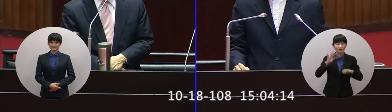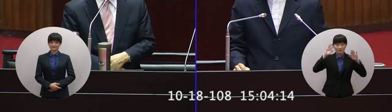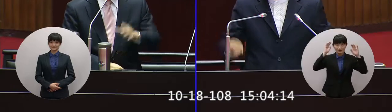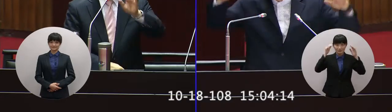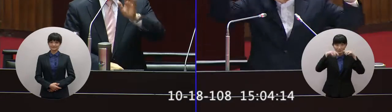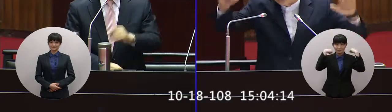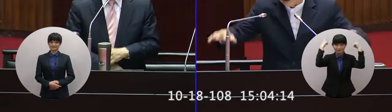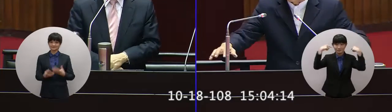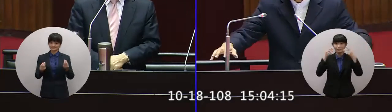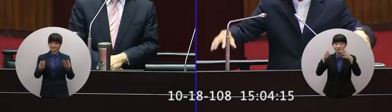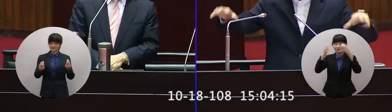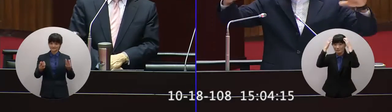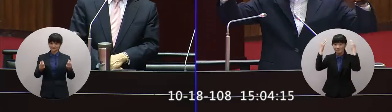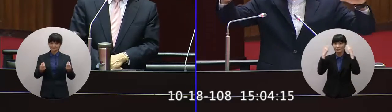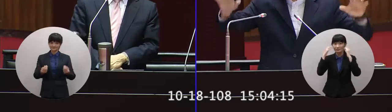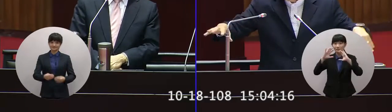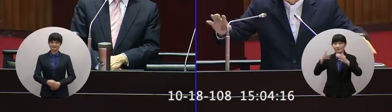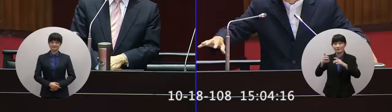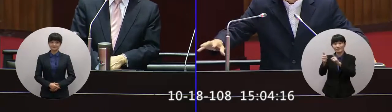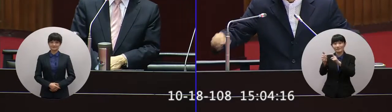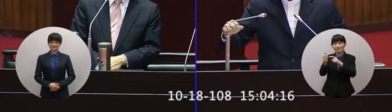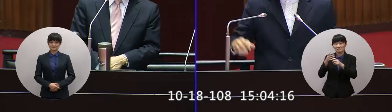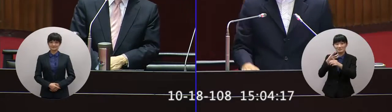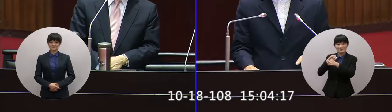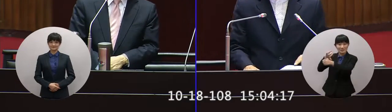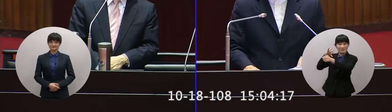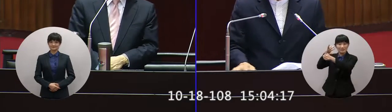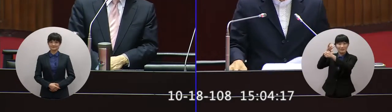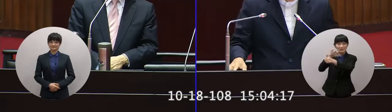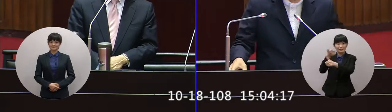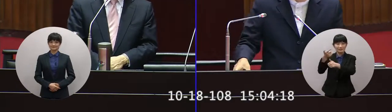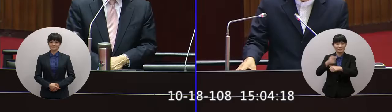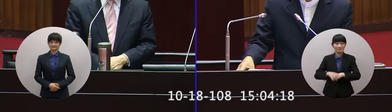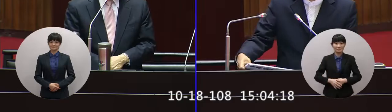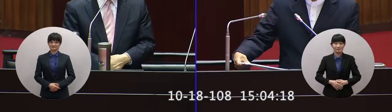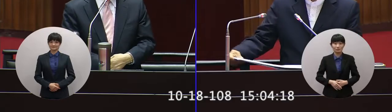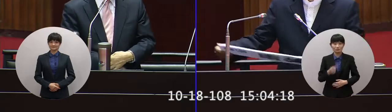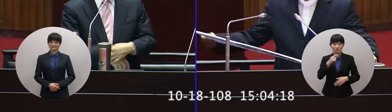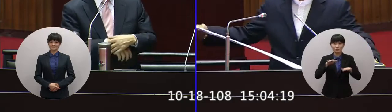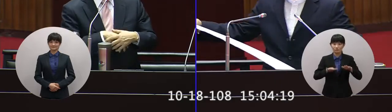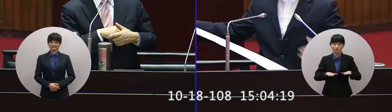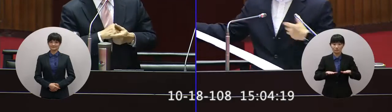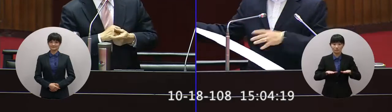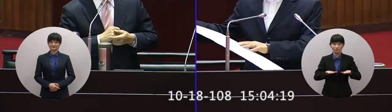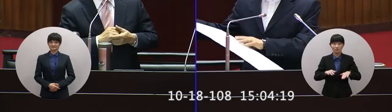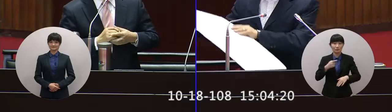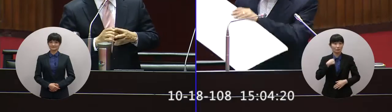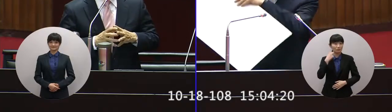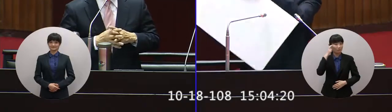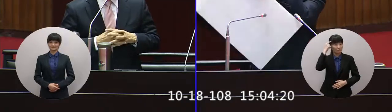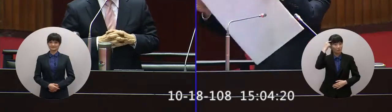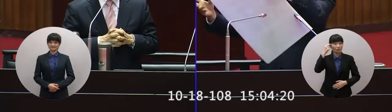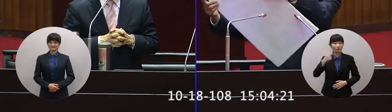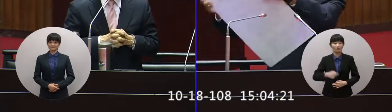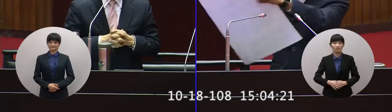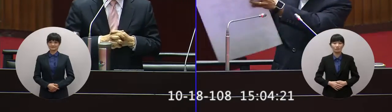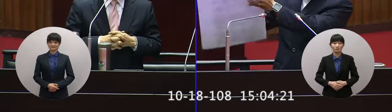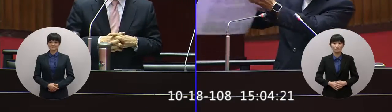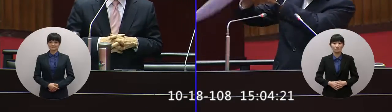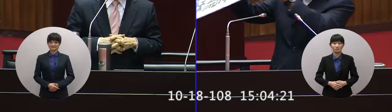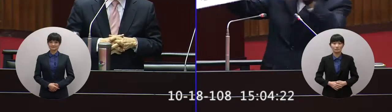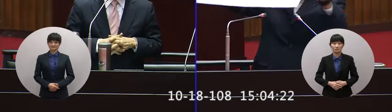沒有啦把自己降格為菜辦競選總幹事所以我現在我的感覺我心目中啦